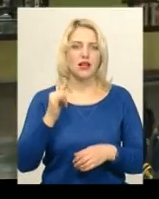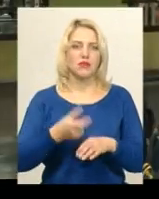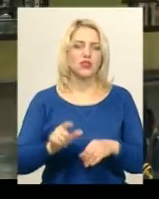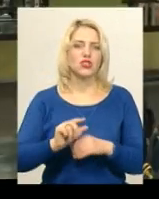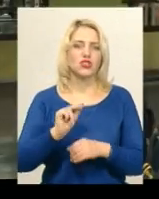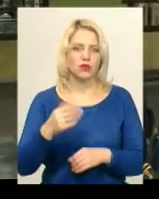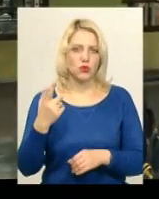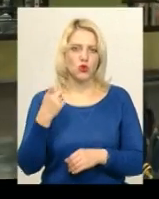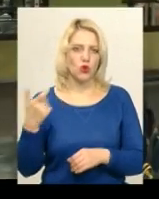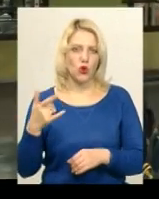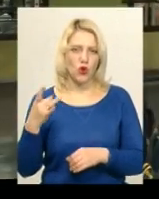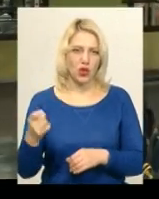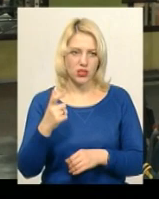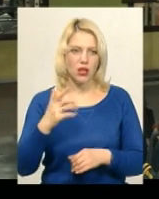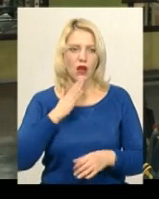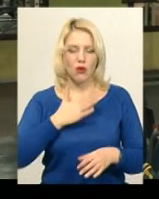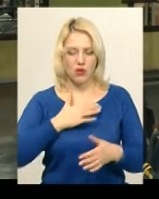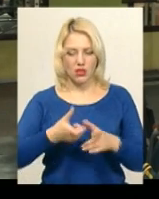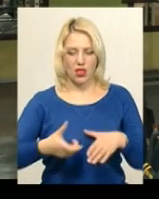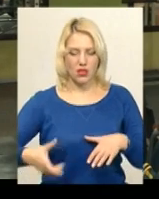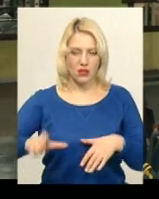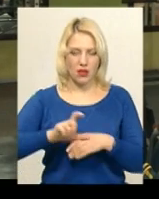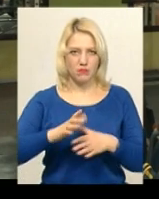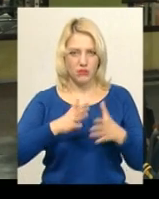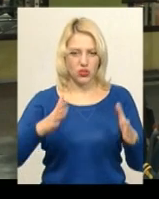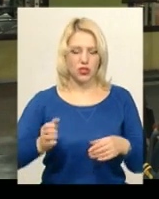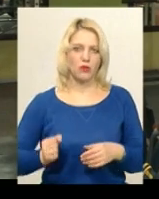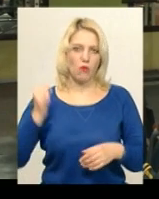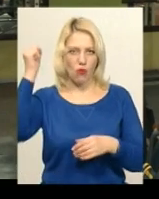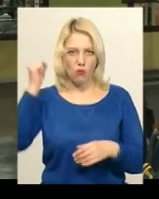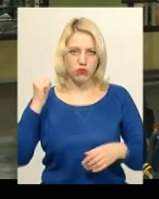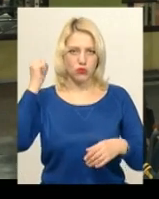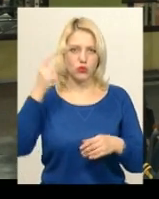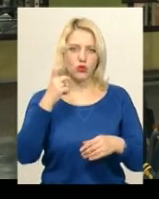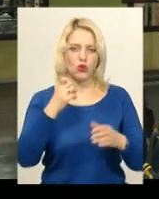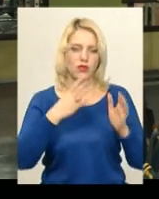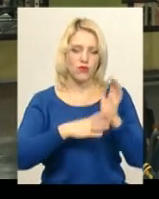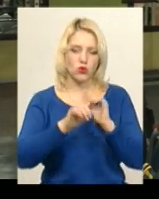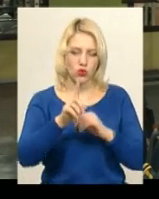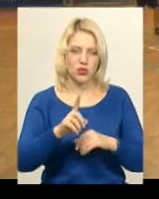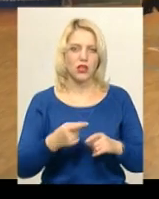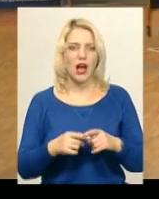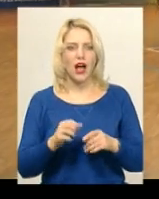Мій навищий результат в поштовху був 191 раз, а в ривку – 256.